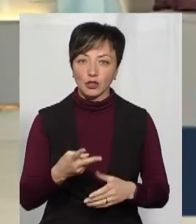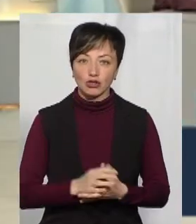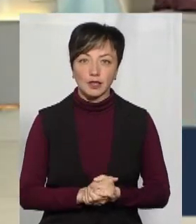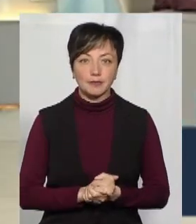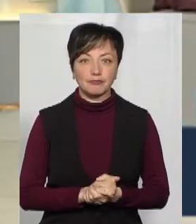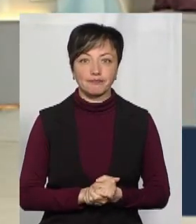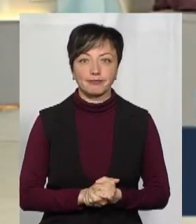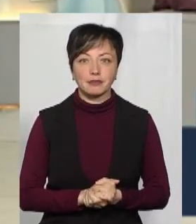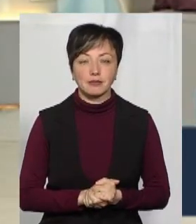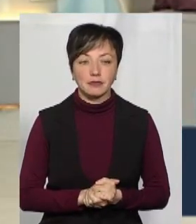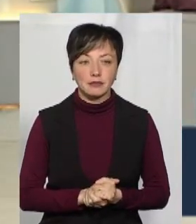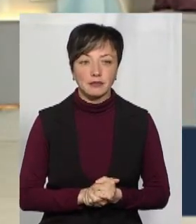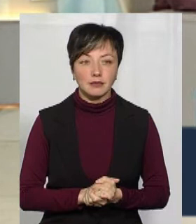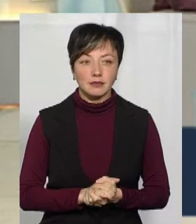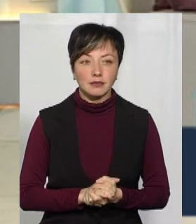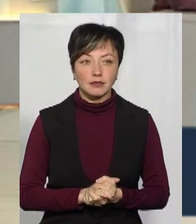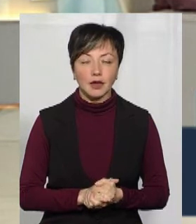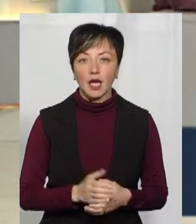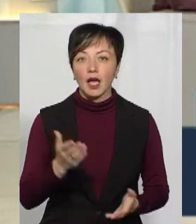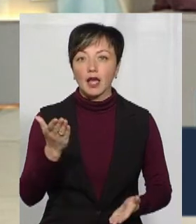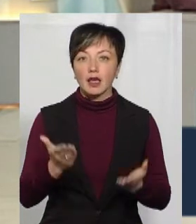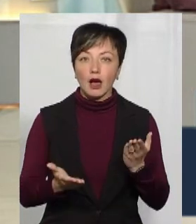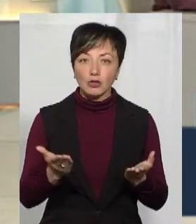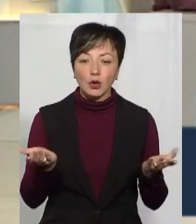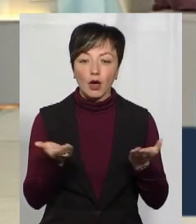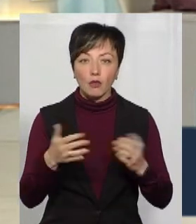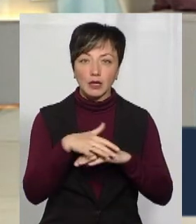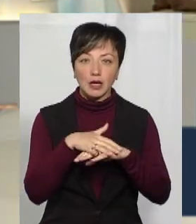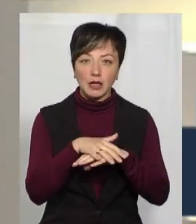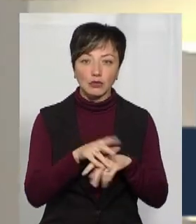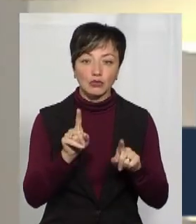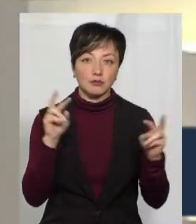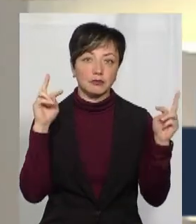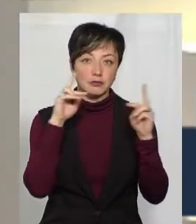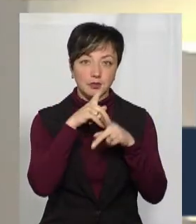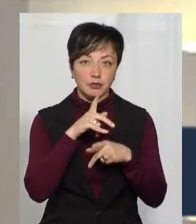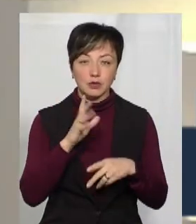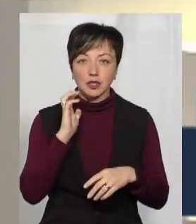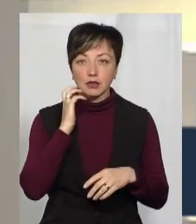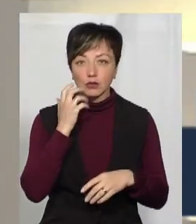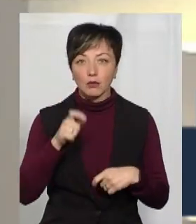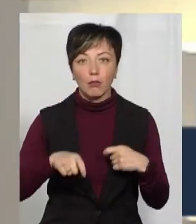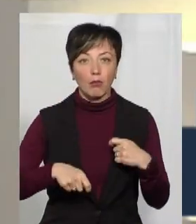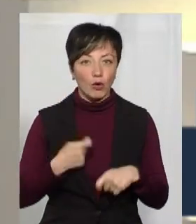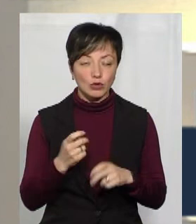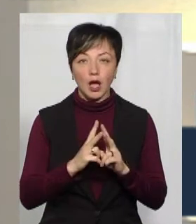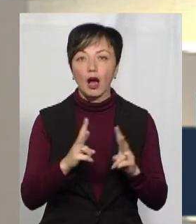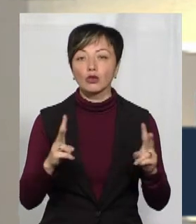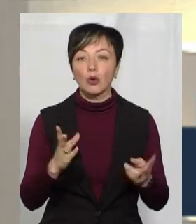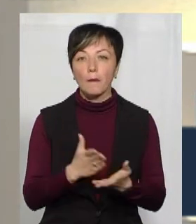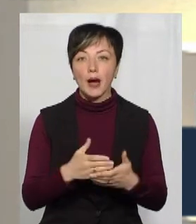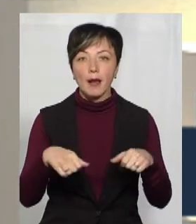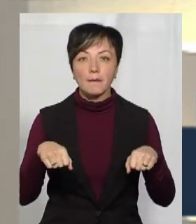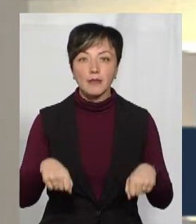тут наш працює Хмельницький ринок. Якщо на котромусь із ринків щось піде не так, будуть якісь серйозні порушення, хто має